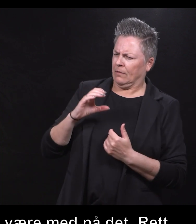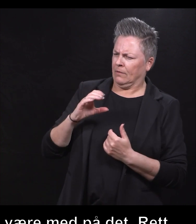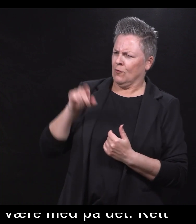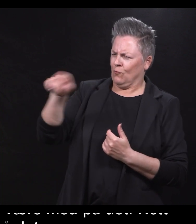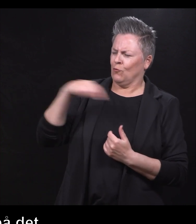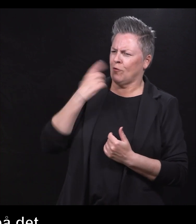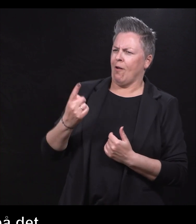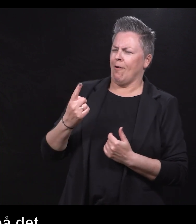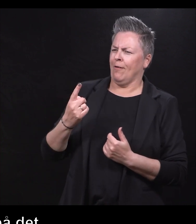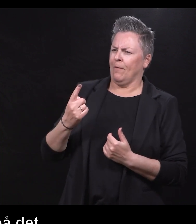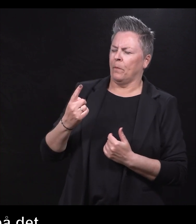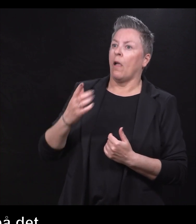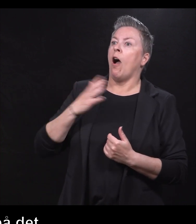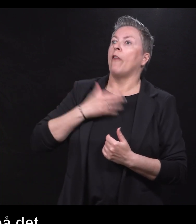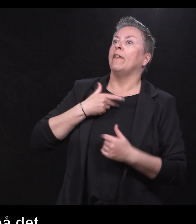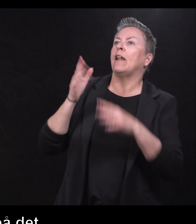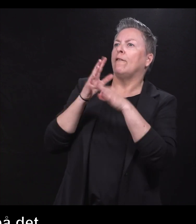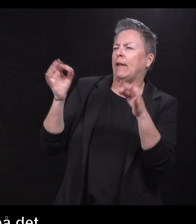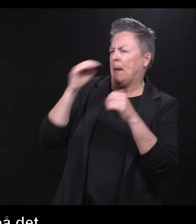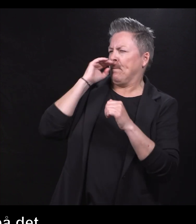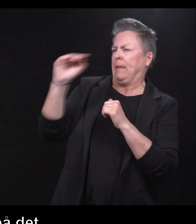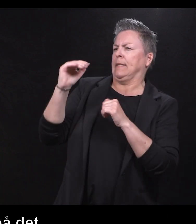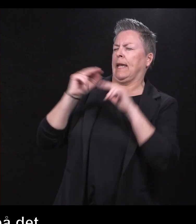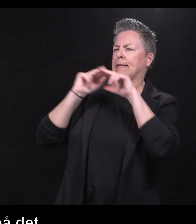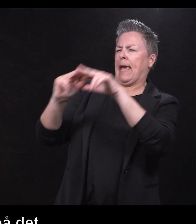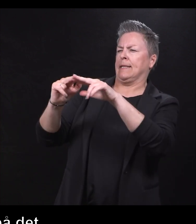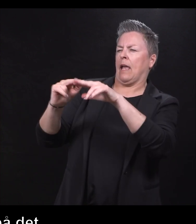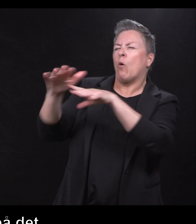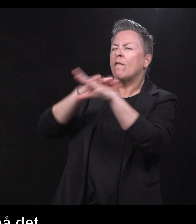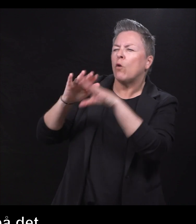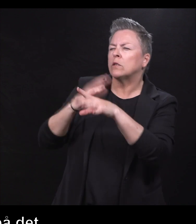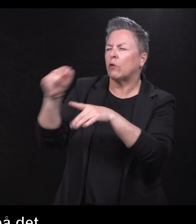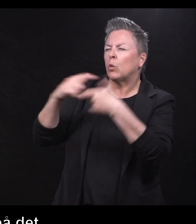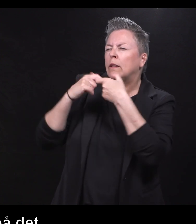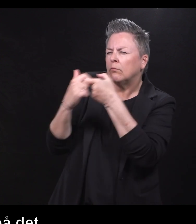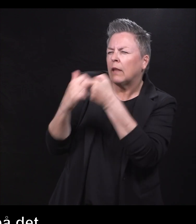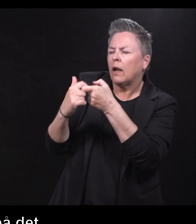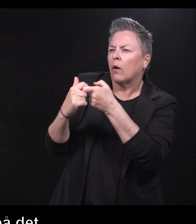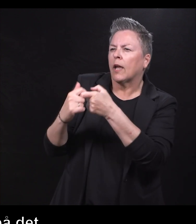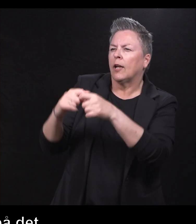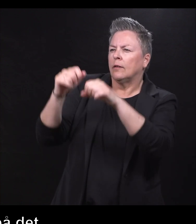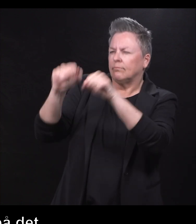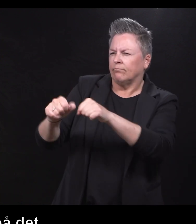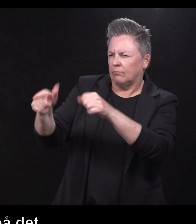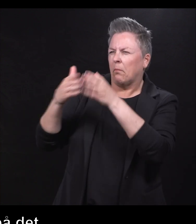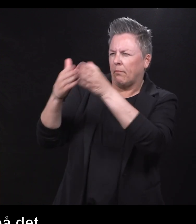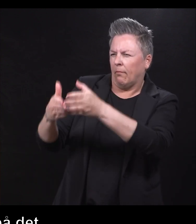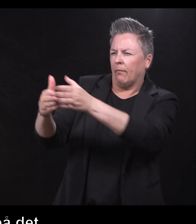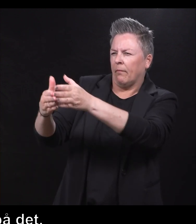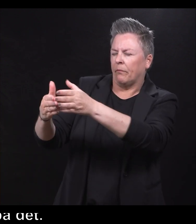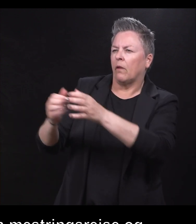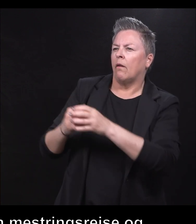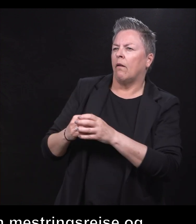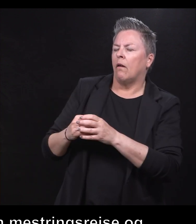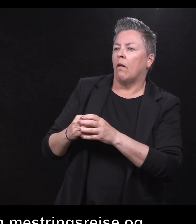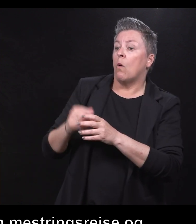en veldig fin mestringsreise og en følelse av tilhørighet når du har vært ombord. Og så kanskje